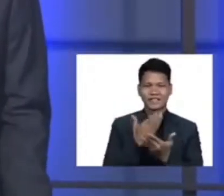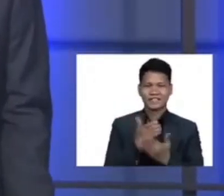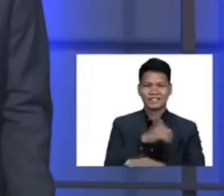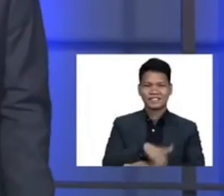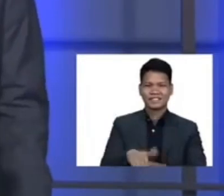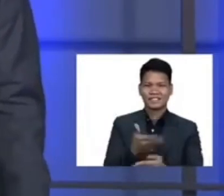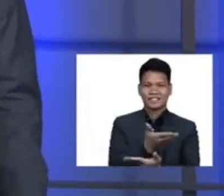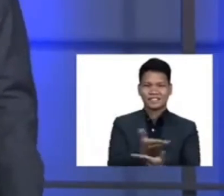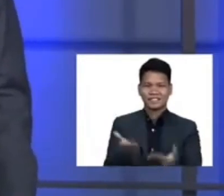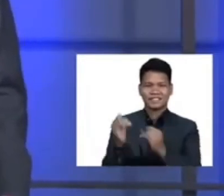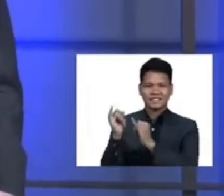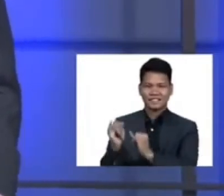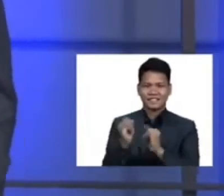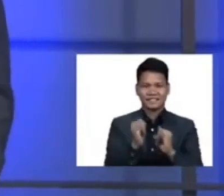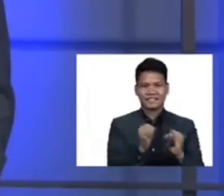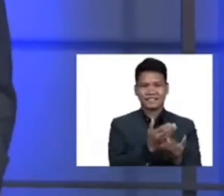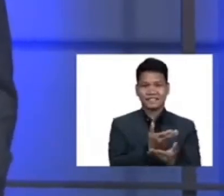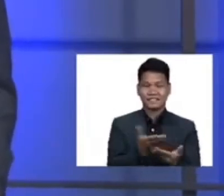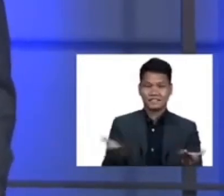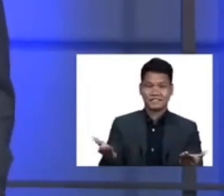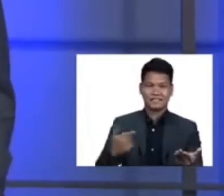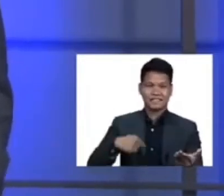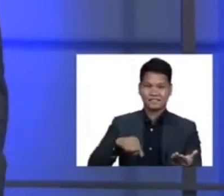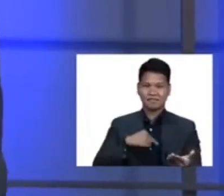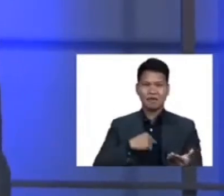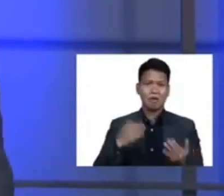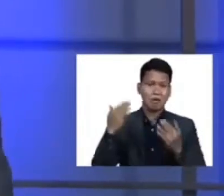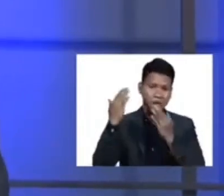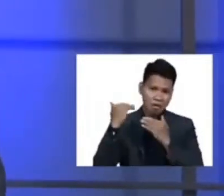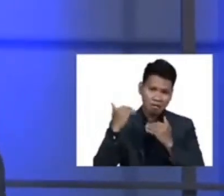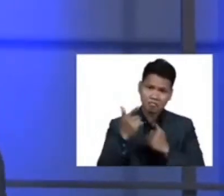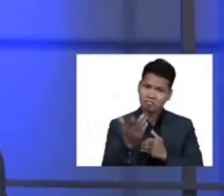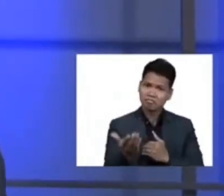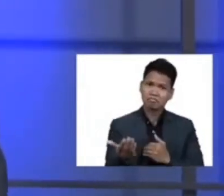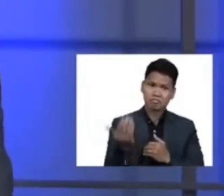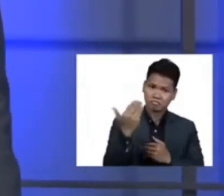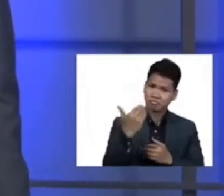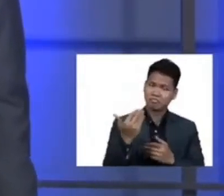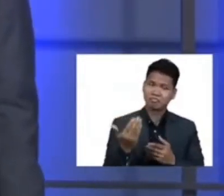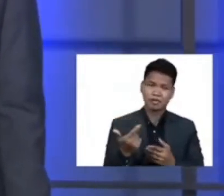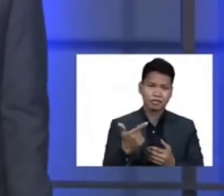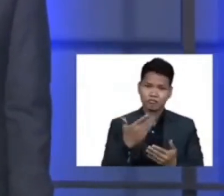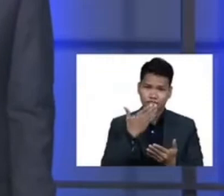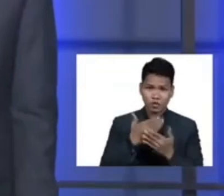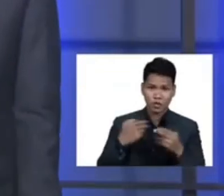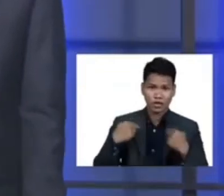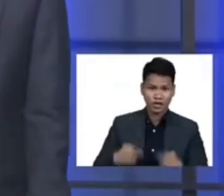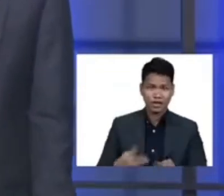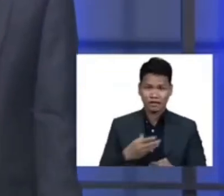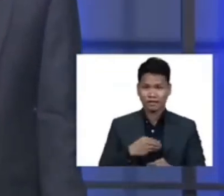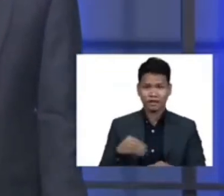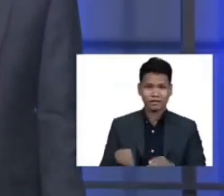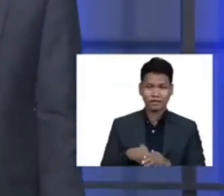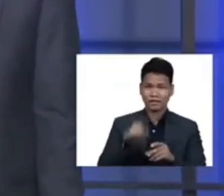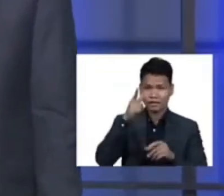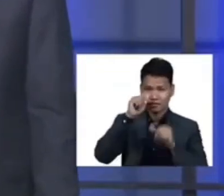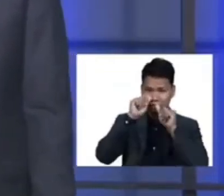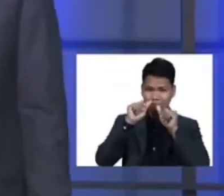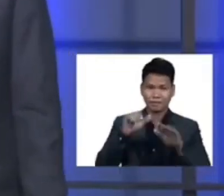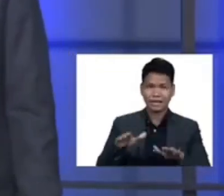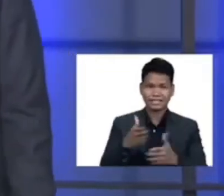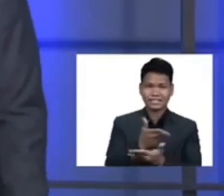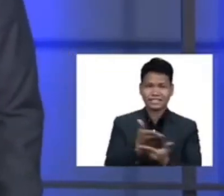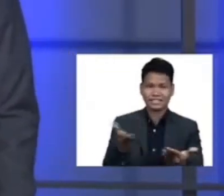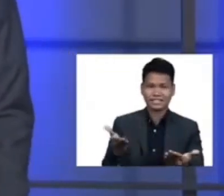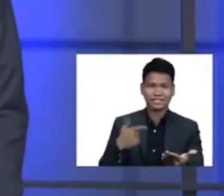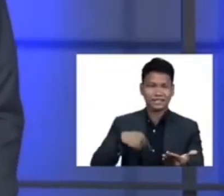atin. Saan man kayo po naroon roon? Nawa ang pagpapala at bendisyon ng ating Panginoon ang